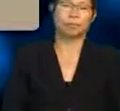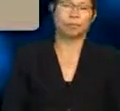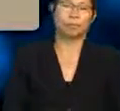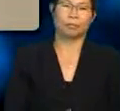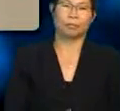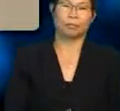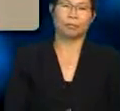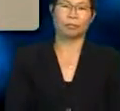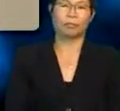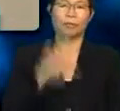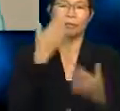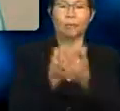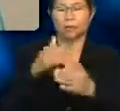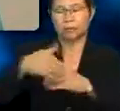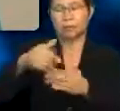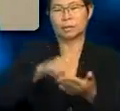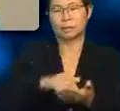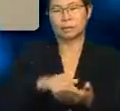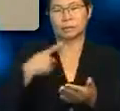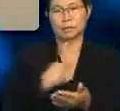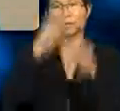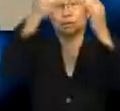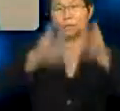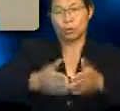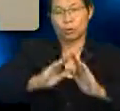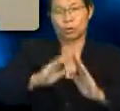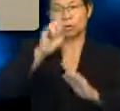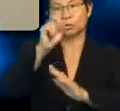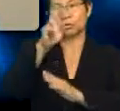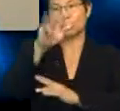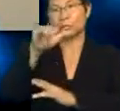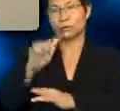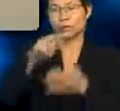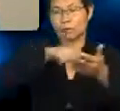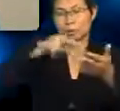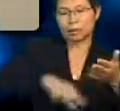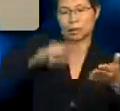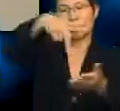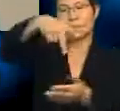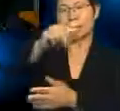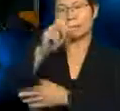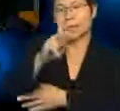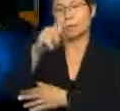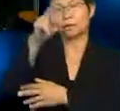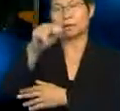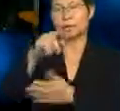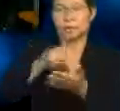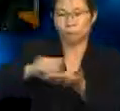Baik, seterusnya Cikgu nak minta Suraya bacakan pantun yang telah diciptanya.